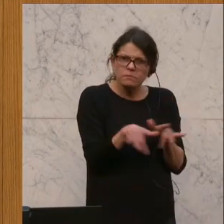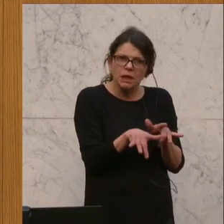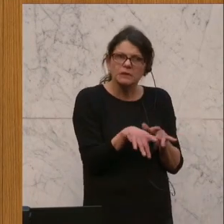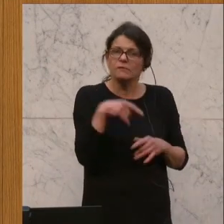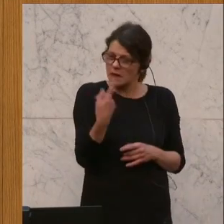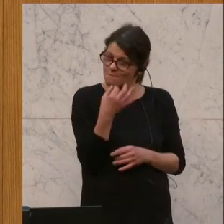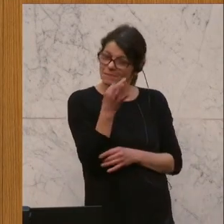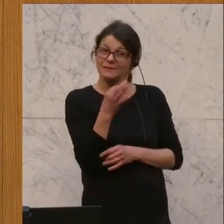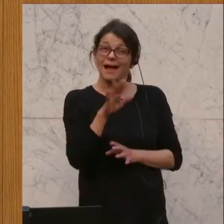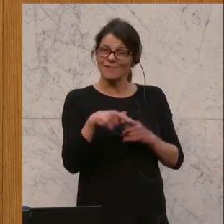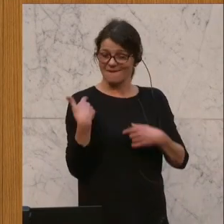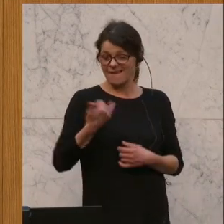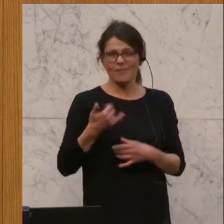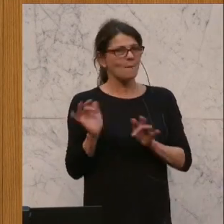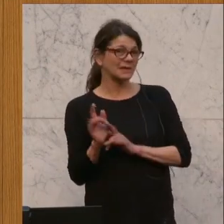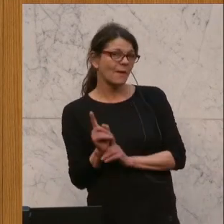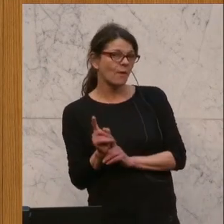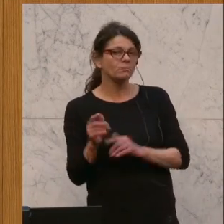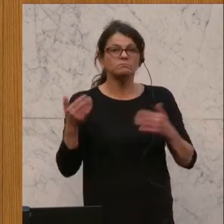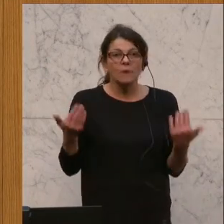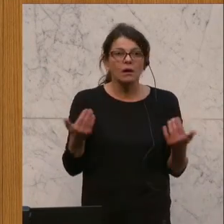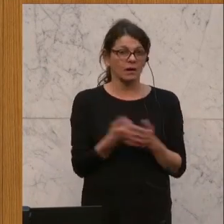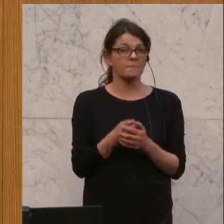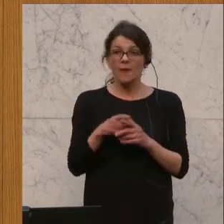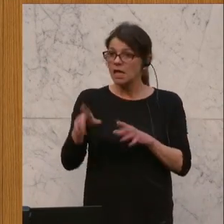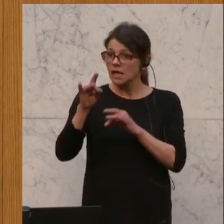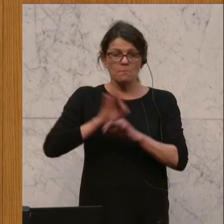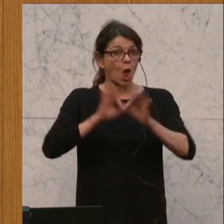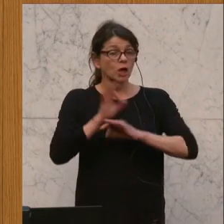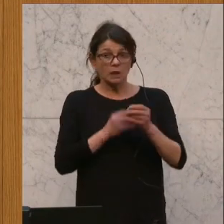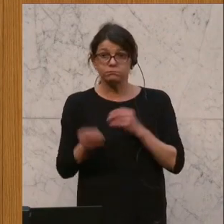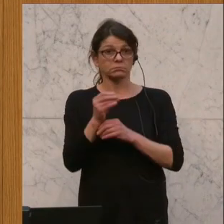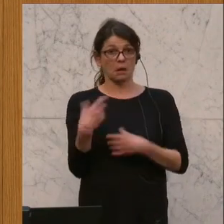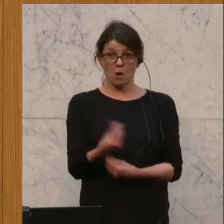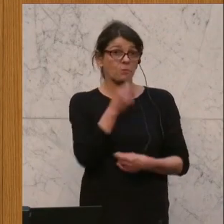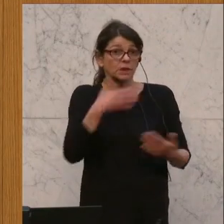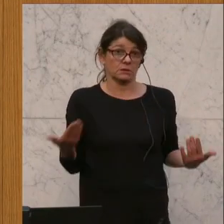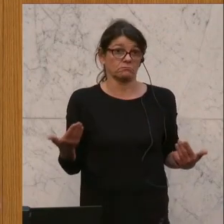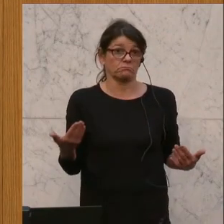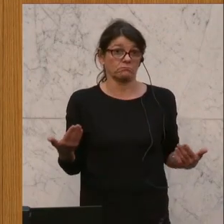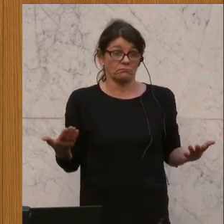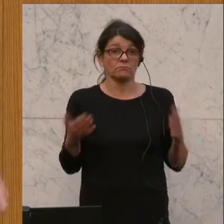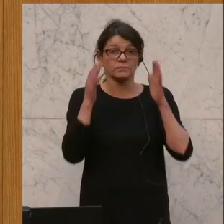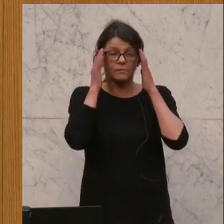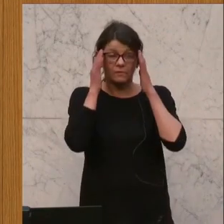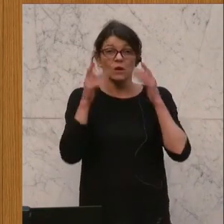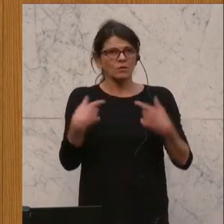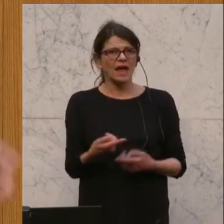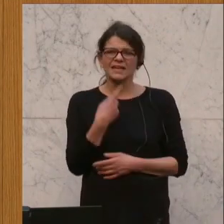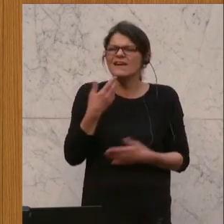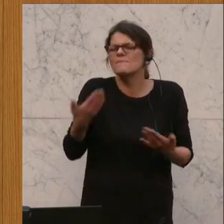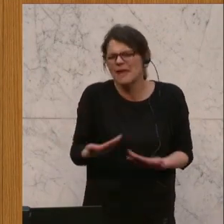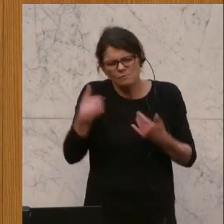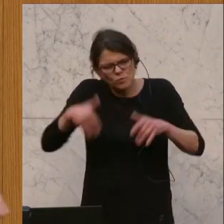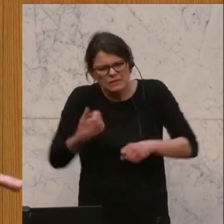weil man dann besser dran ist, als wenn man im Jänner in Pension gehen würde und diese 10% Erhöhung nicht bekommt. Und dann wird vorgeschoben, ja, wir